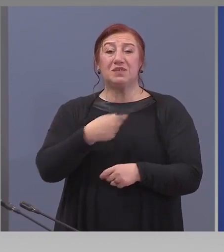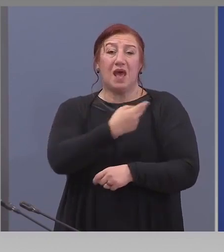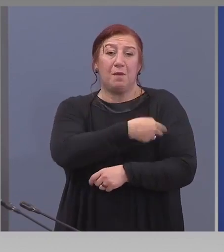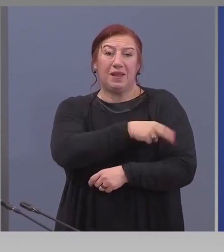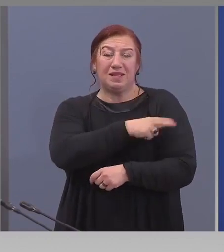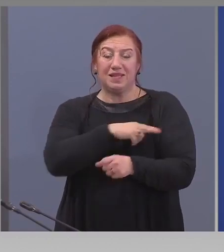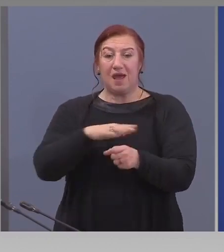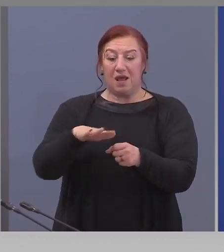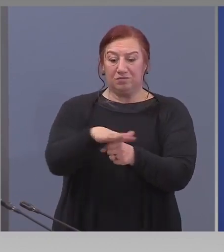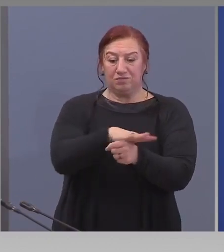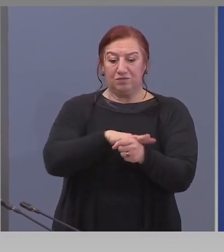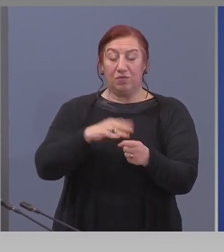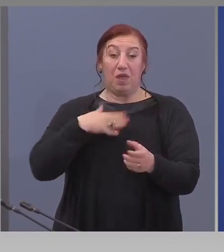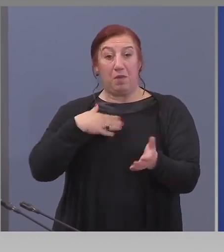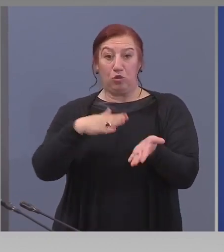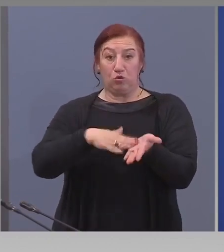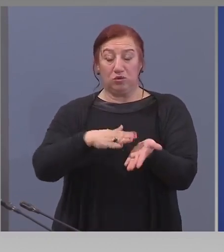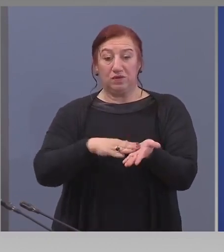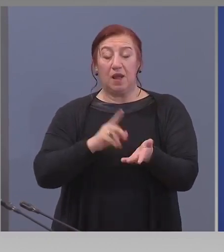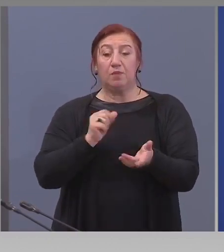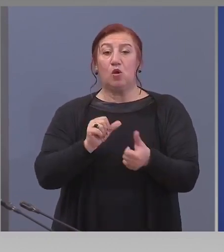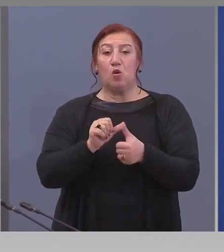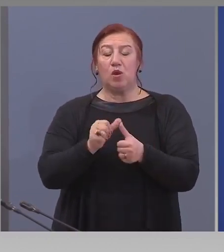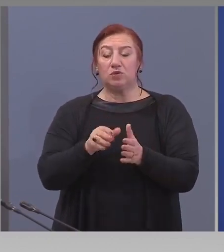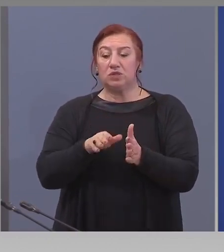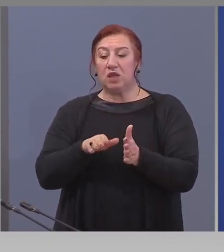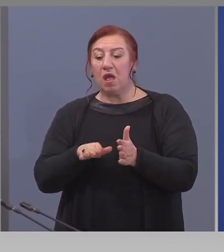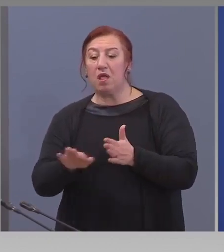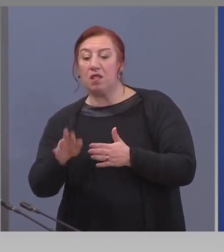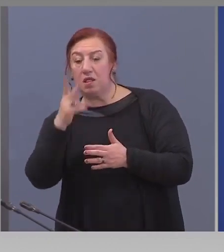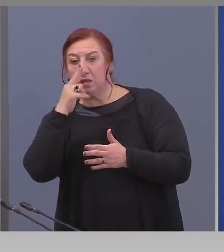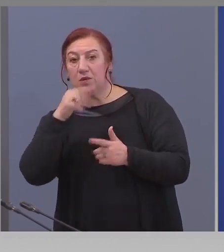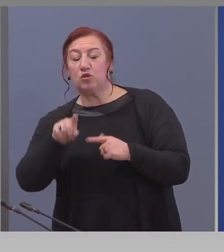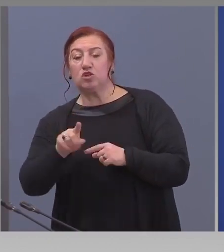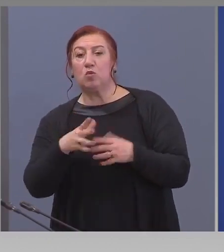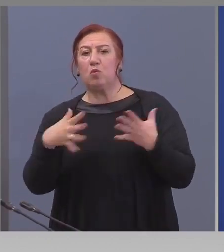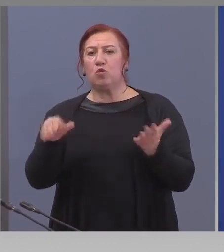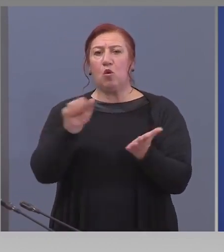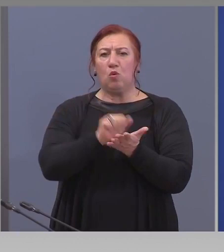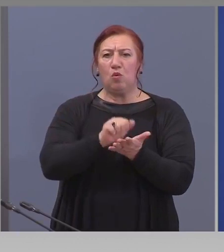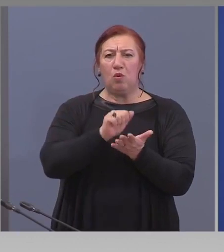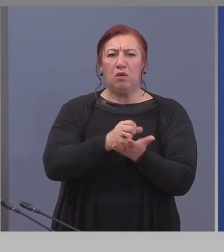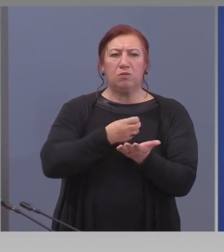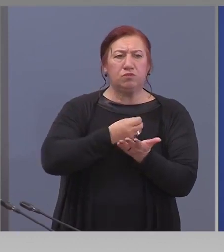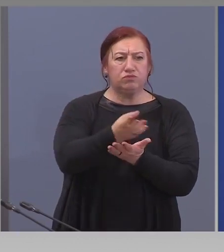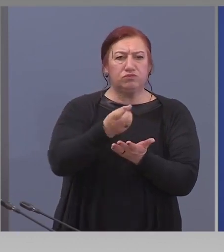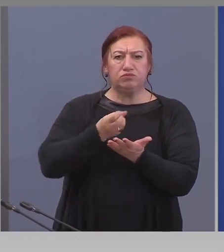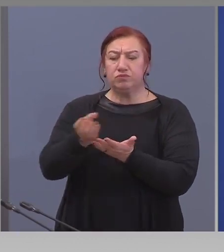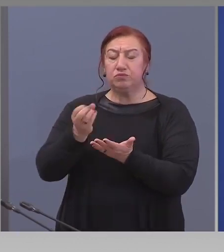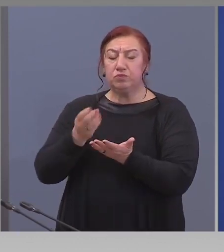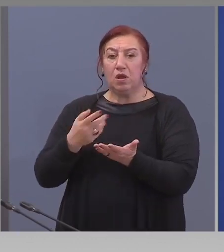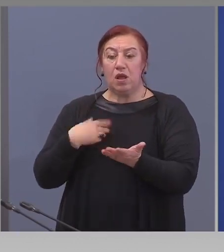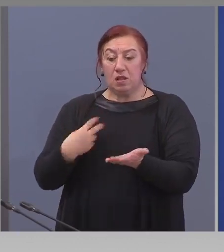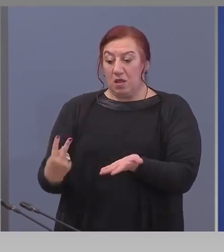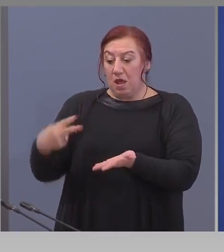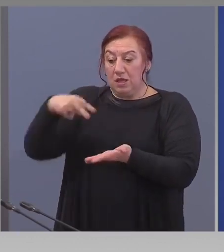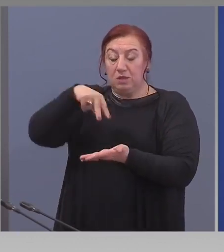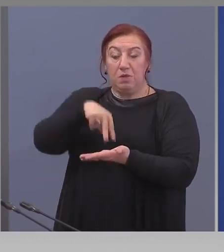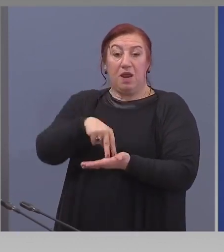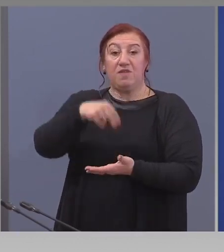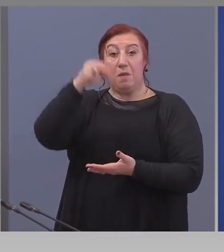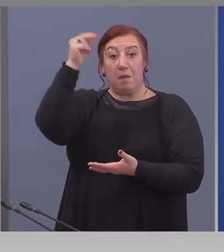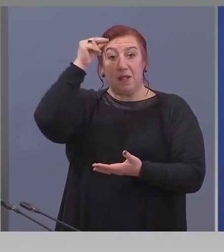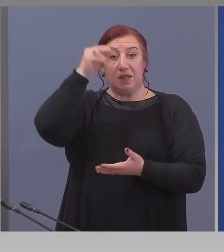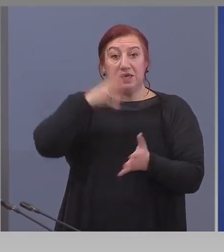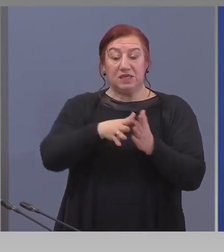много лесно да се подхлъзнем по множеството публикации източници и да изправим българските пациенти пред